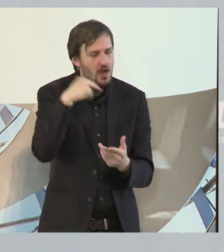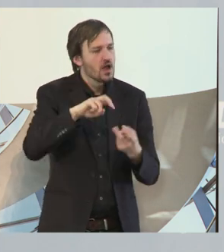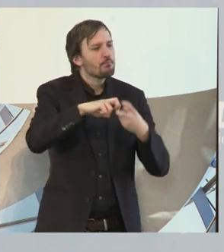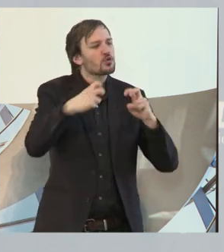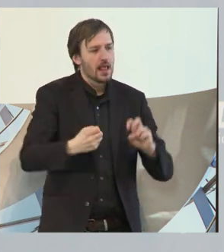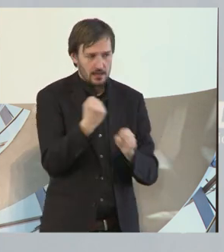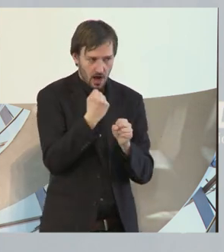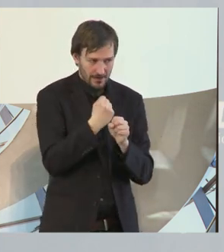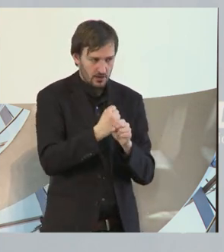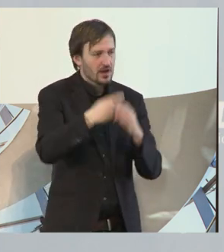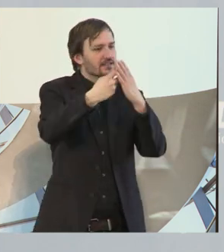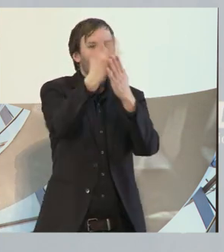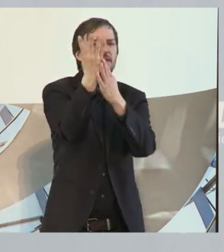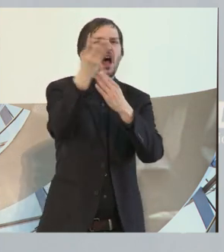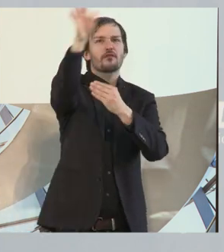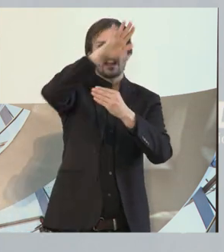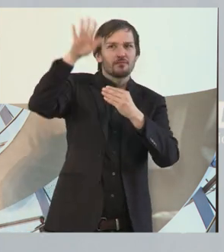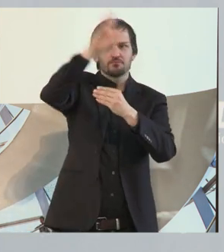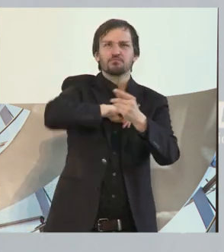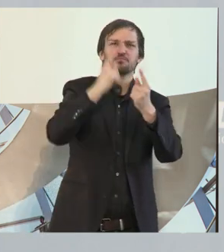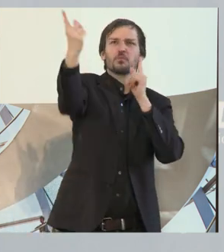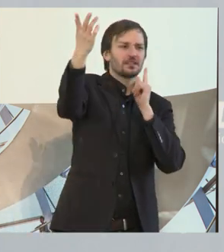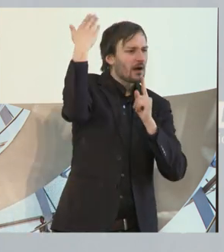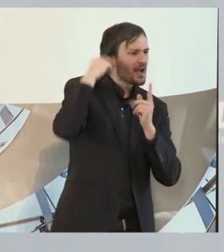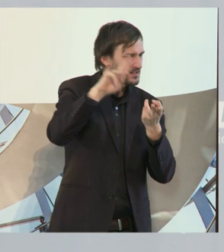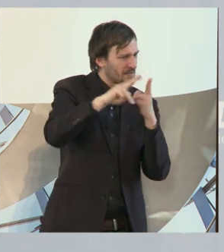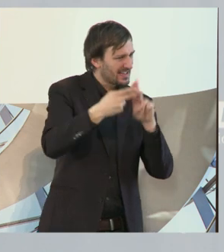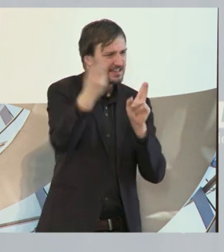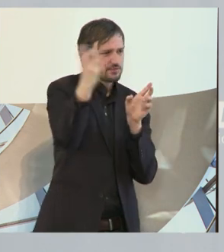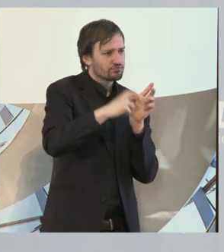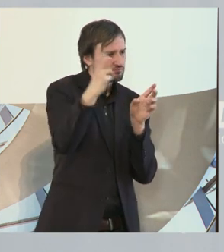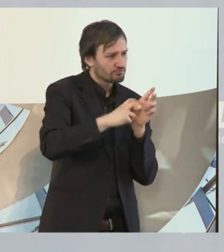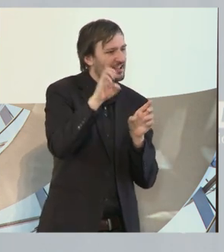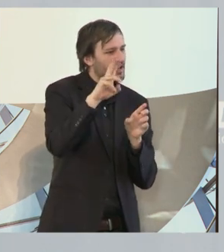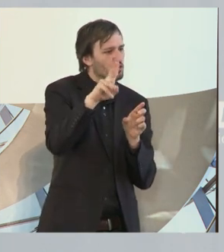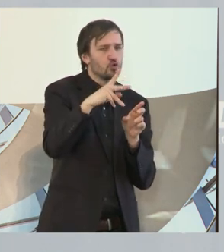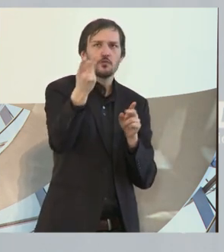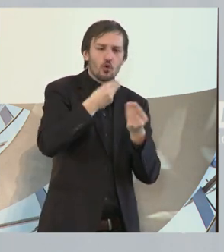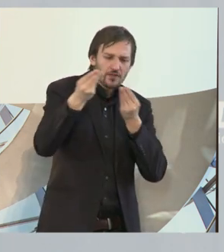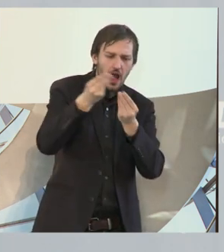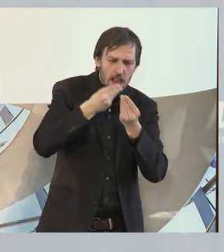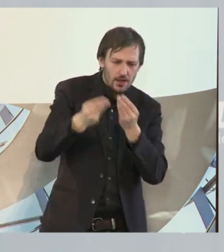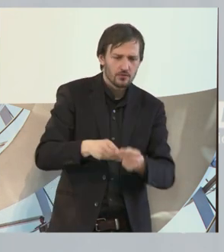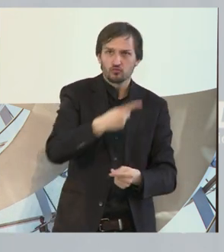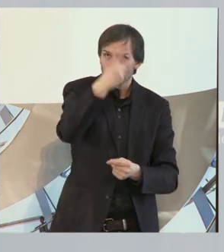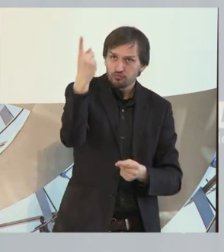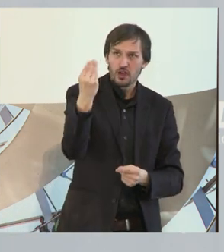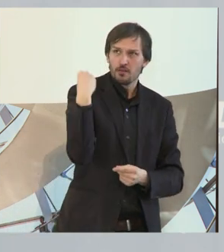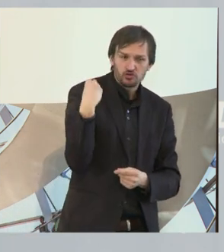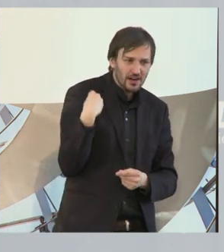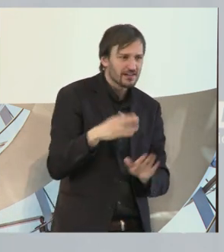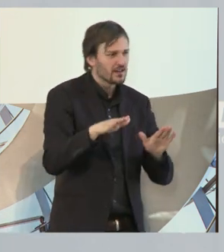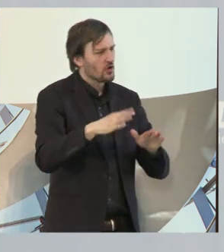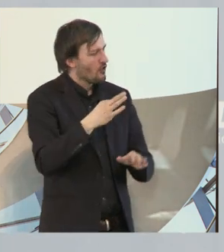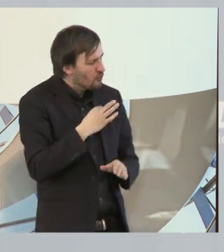skandinavischen Ländern unterhalten, die damals der EU beigetreten sind. Und die haben gesagt, für uns gibt es eine ganz klare